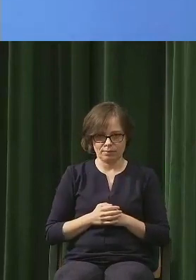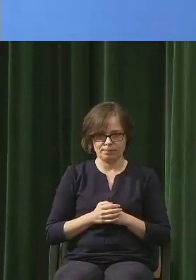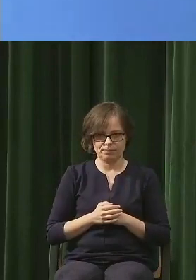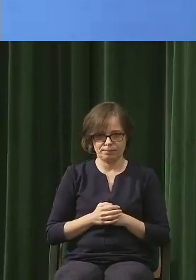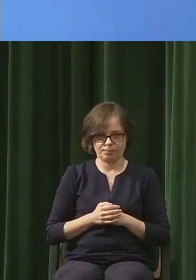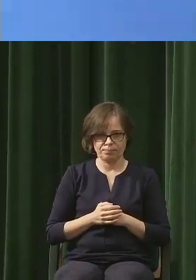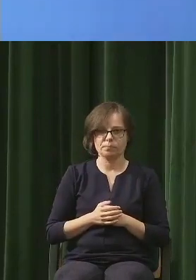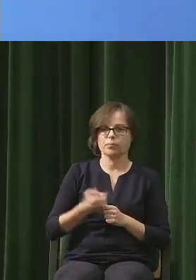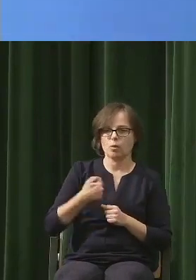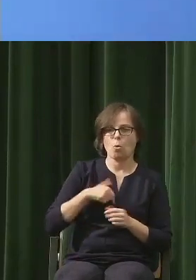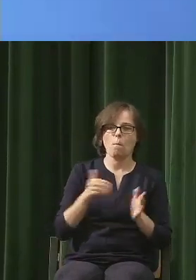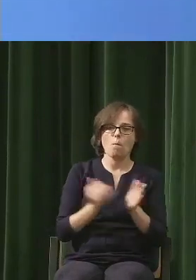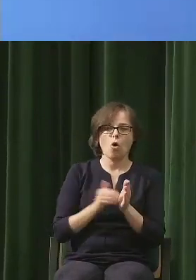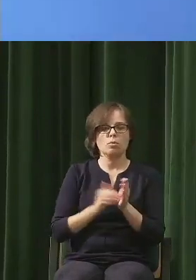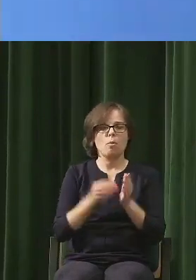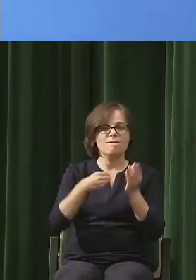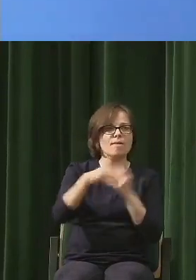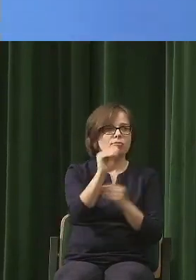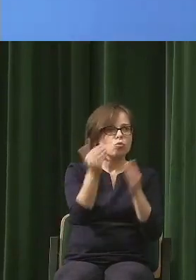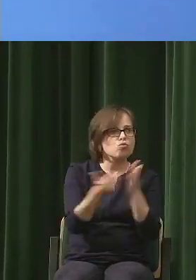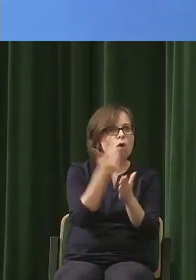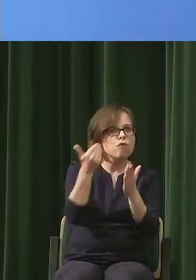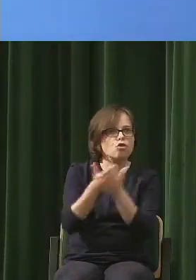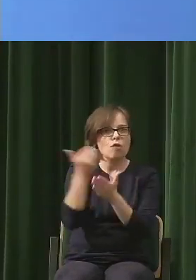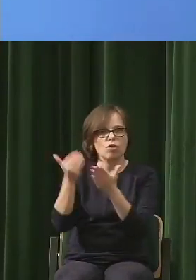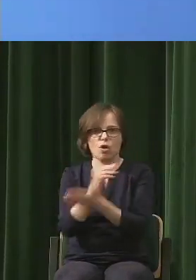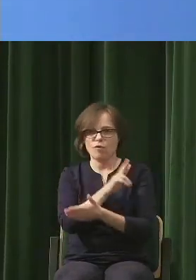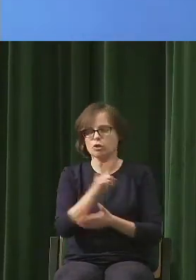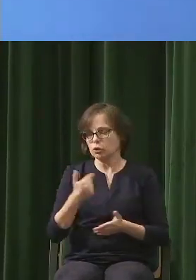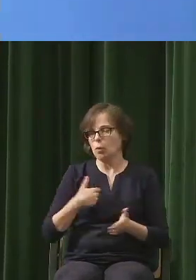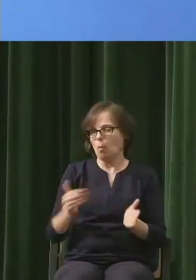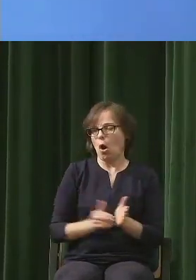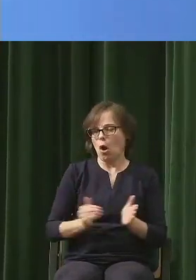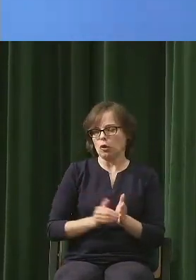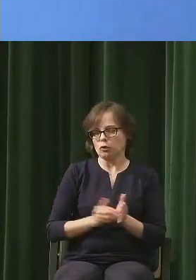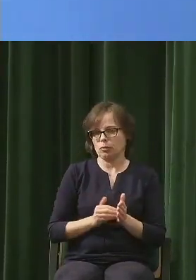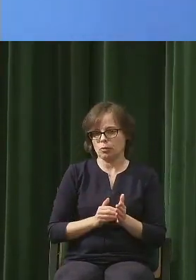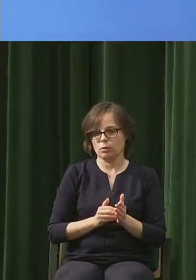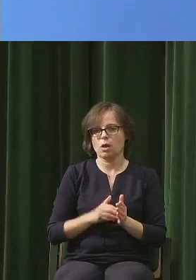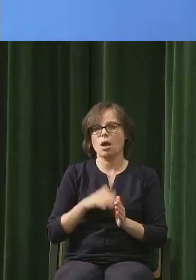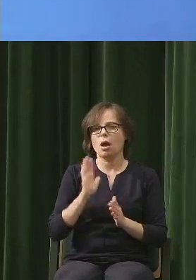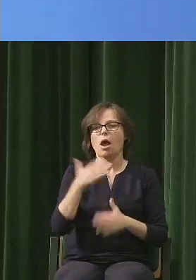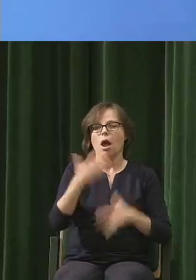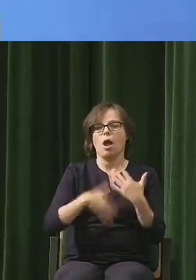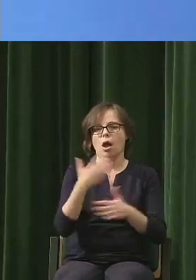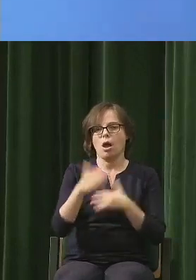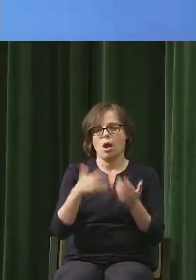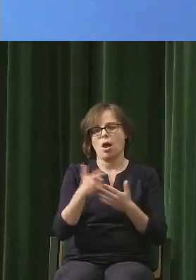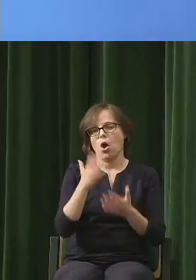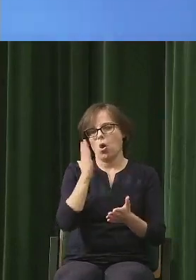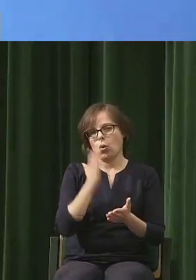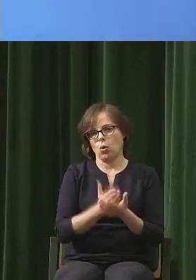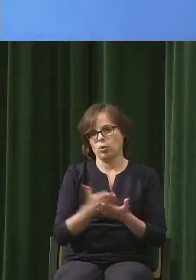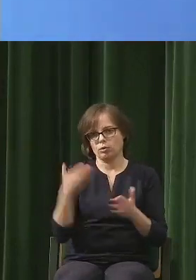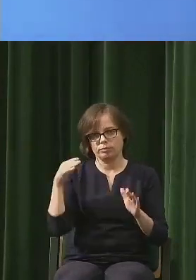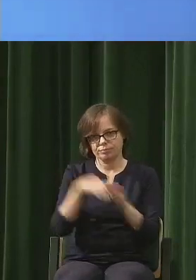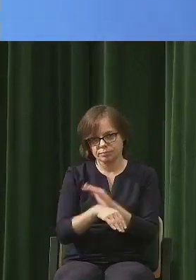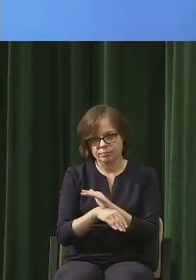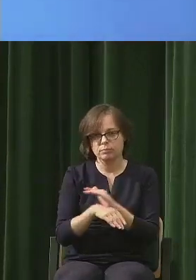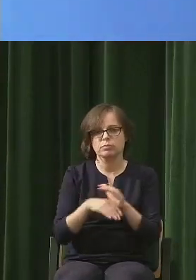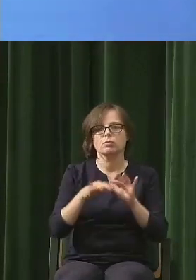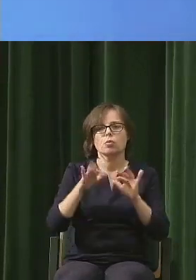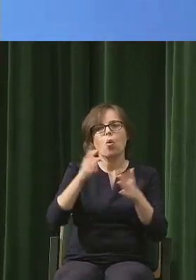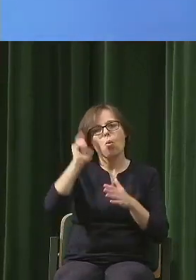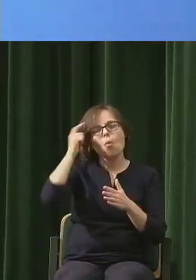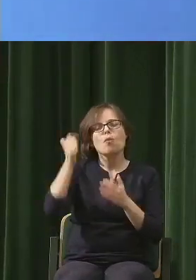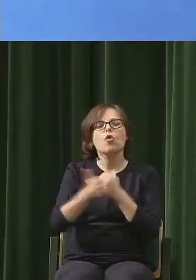Że potrzebujemy więcej nowych rzeczy. I wpadliśmy w jakąś pułapkę, szczególnie modernizmie. Mówię tutaj o